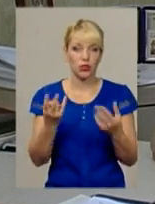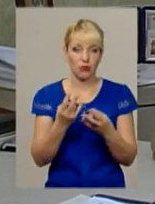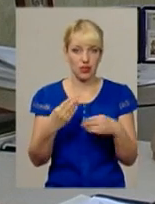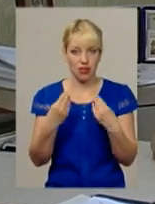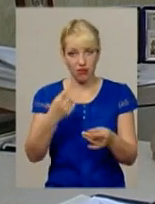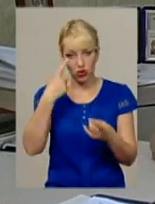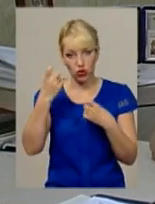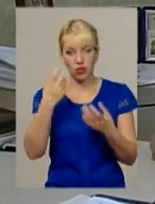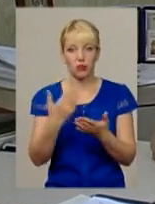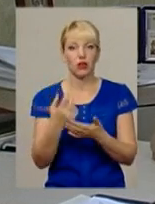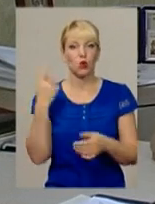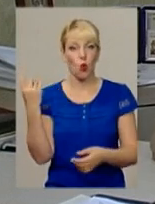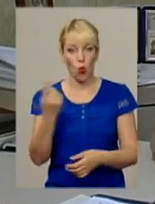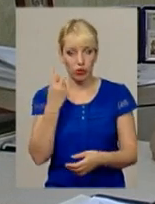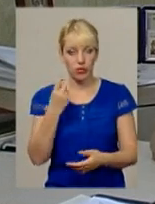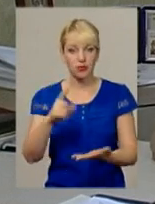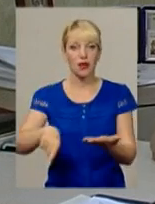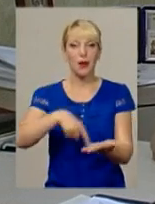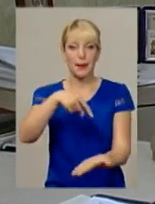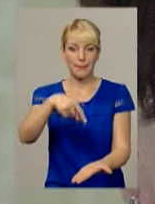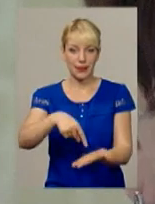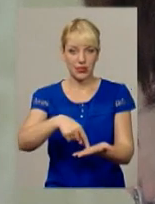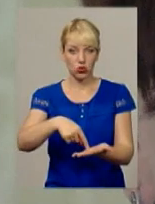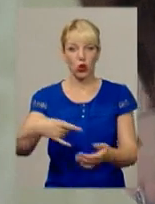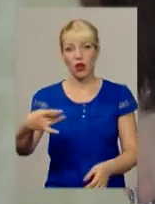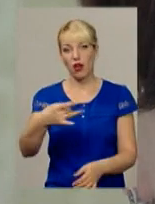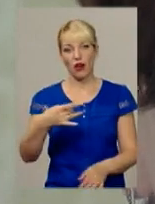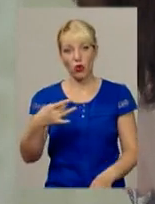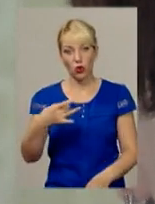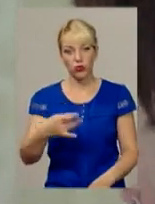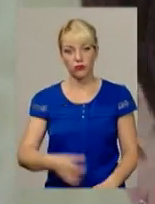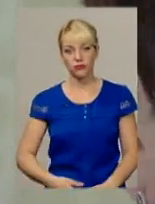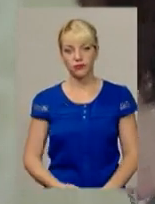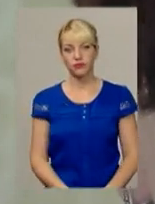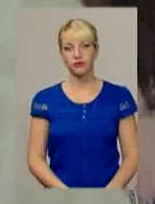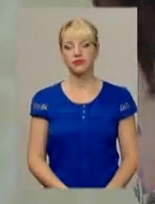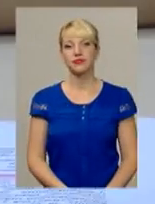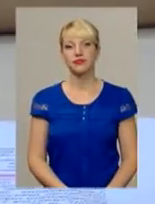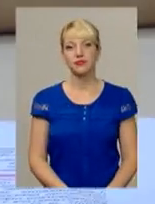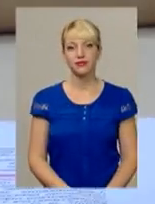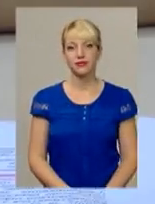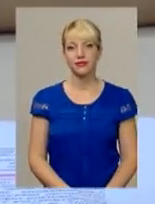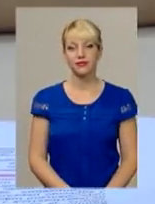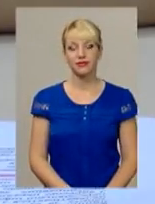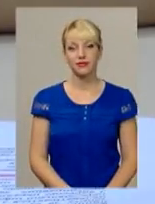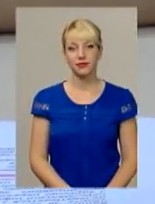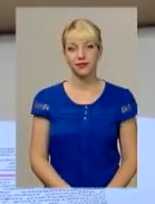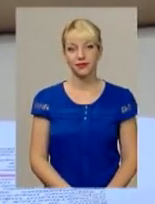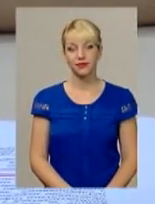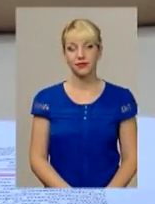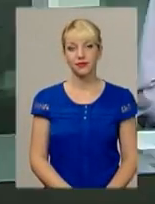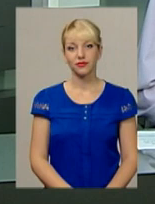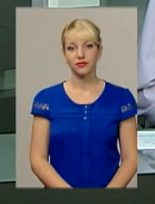про область, місто або район. Надія Куриляк, Максим Захарченко для інформаційного випуску.